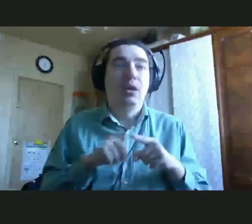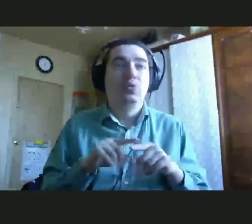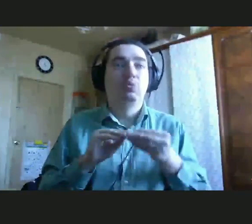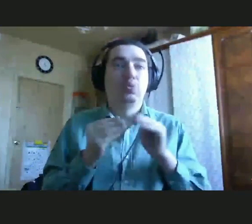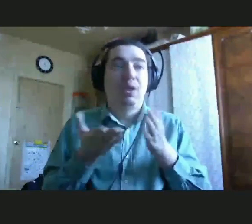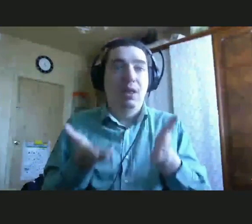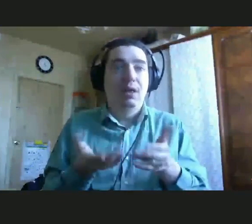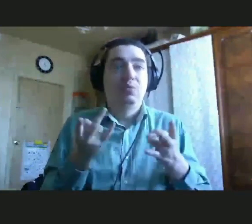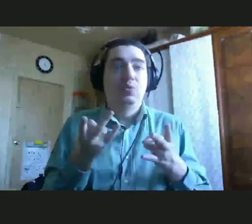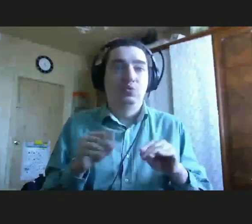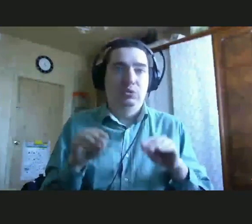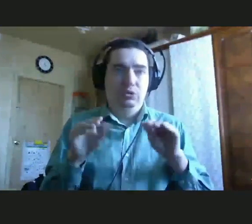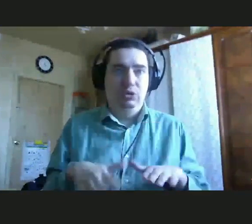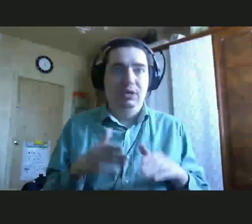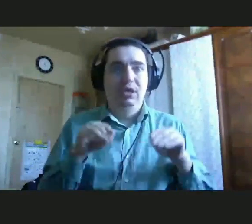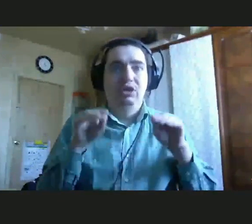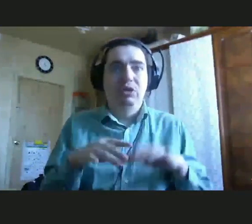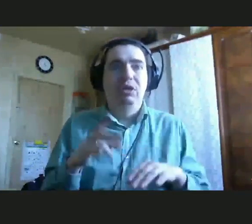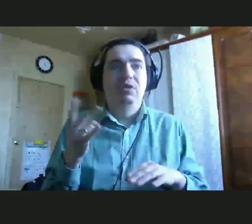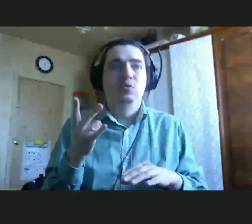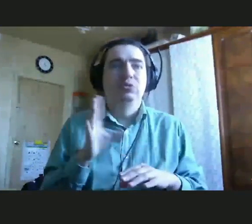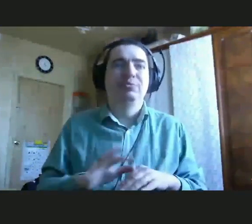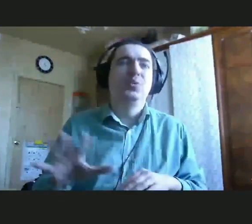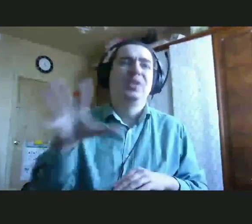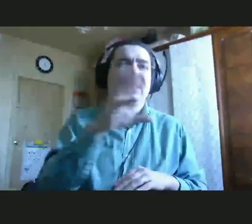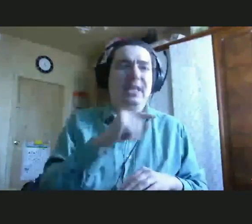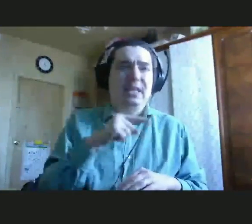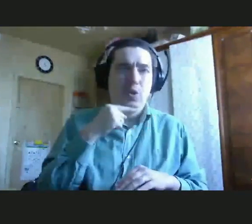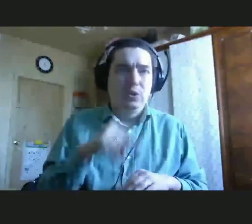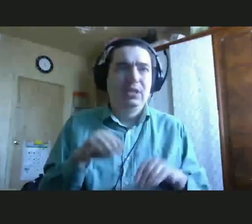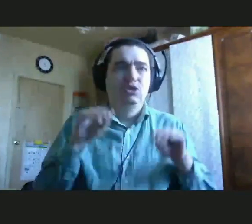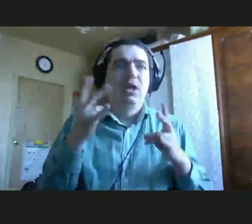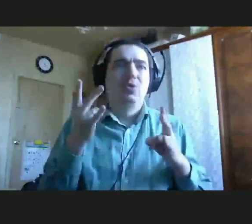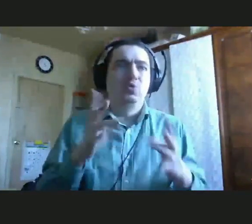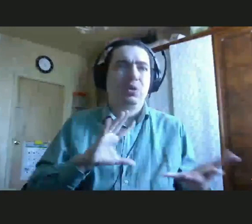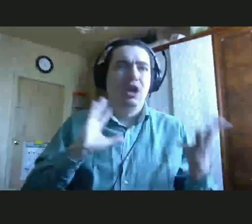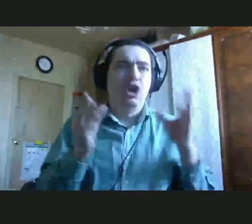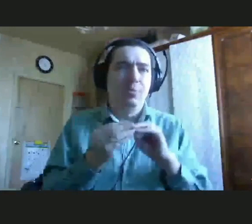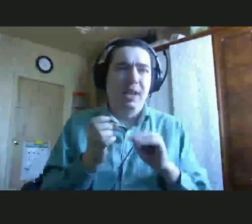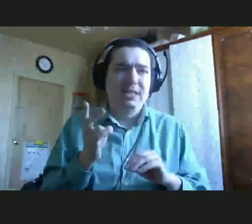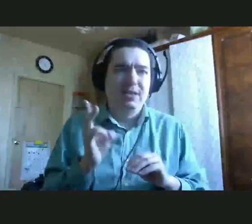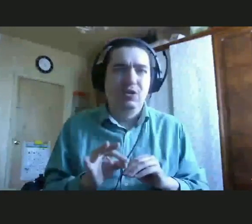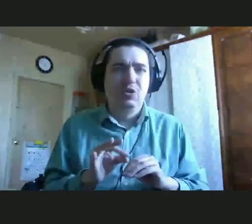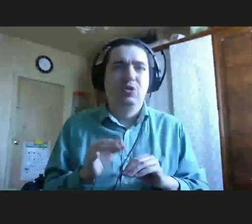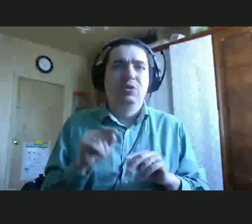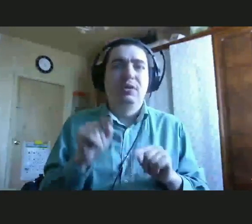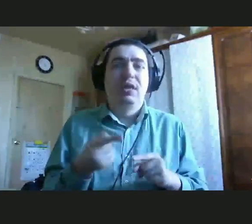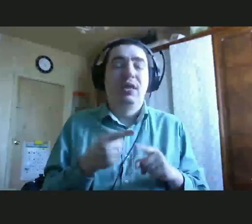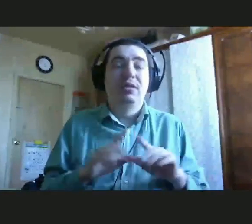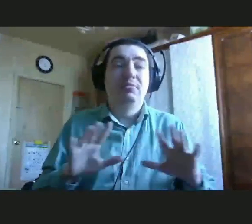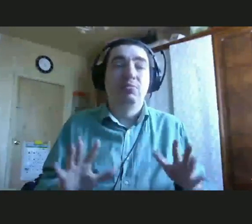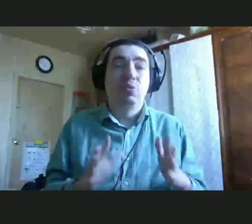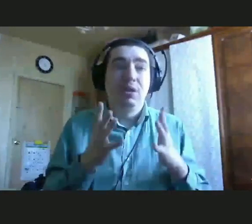нужно решать комплексно, решать ее нужно по всей России. И мы тогда создали маленький, тогда еще на тот момент,